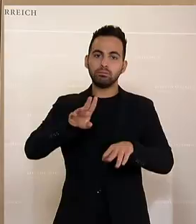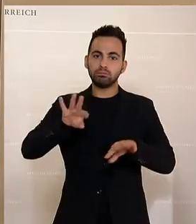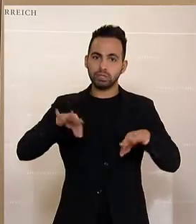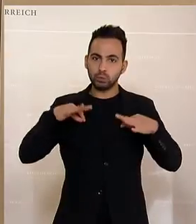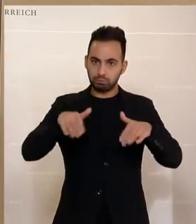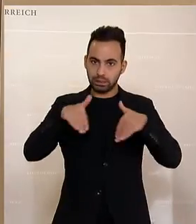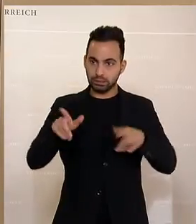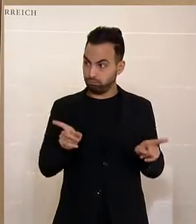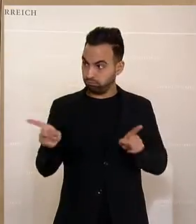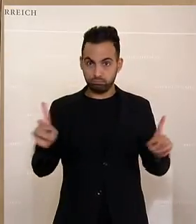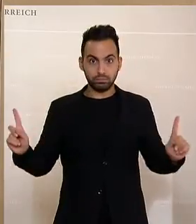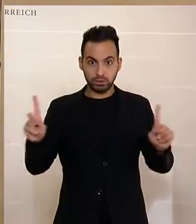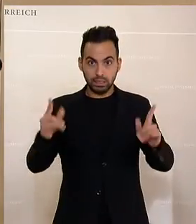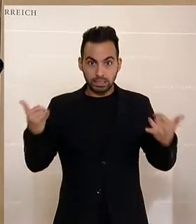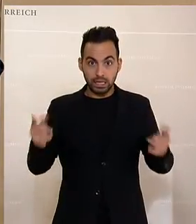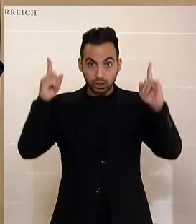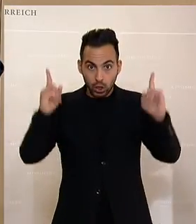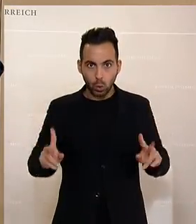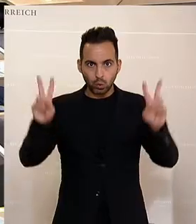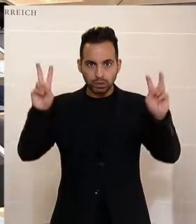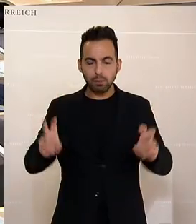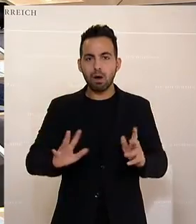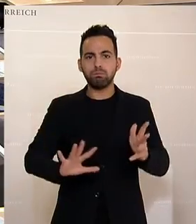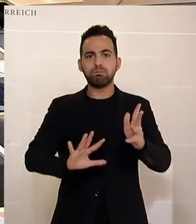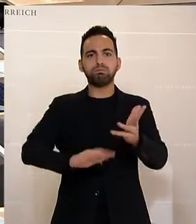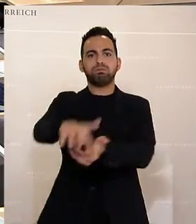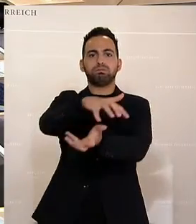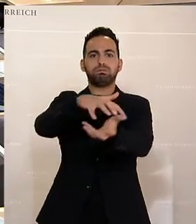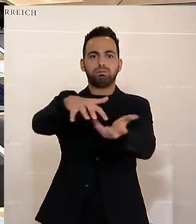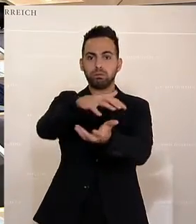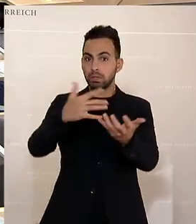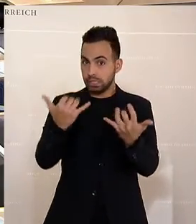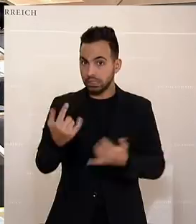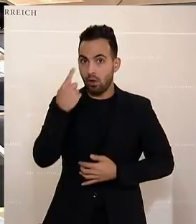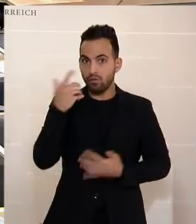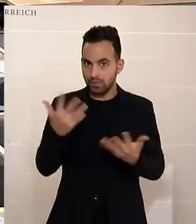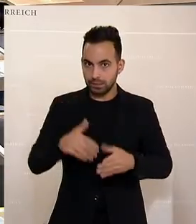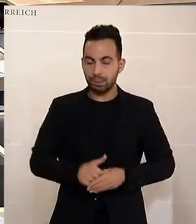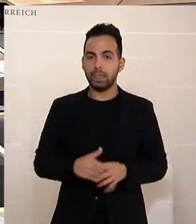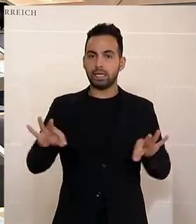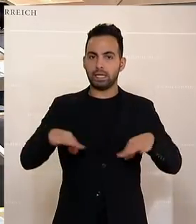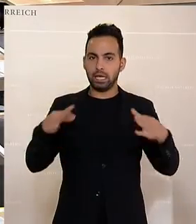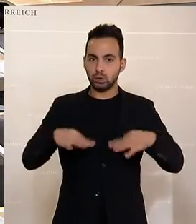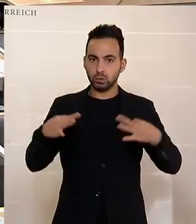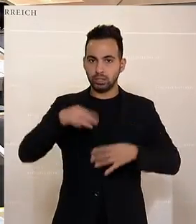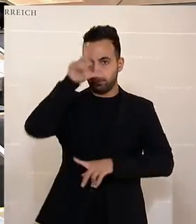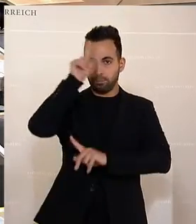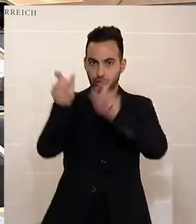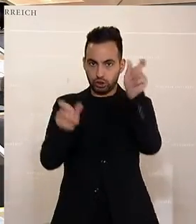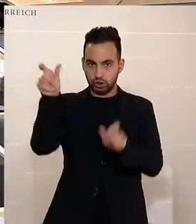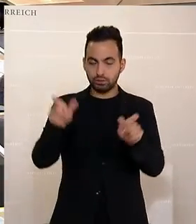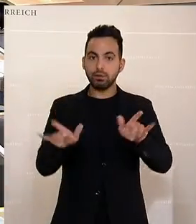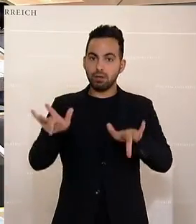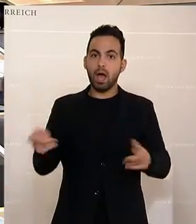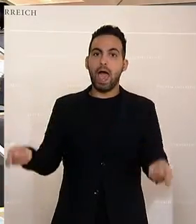das ist das Öffnen der Büchse der Pandora. Sie haben mit Ihren Maßnahmen gesunde Menschen, sperren Sie jetzt ein, Sie brandmarkten gesunde Menschen, Sie